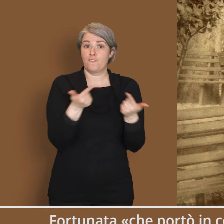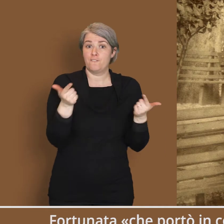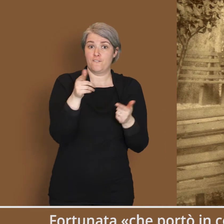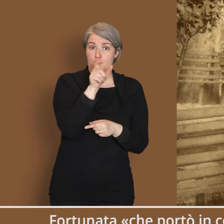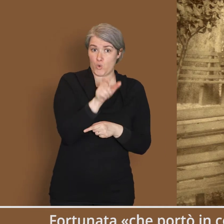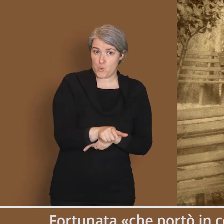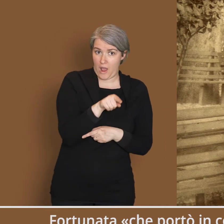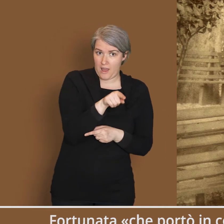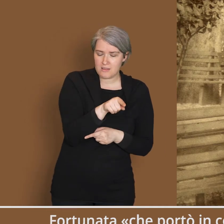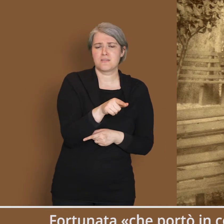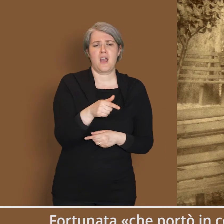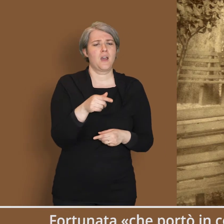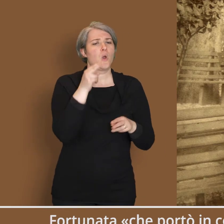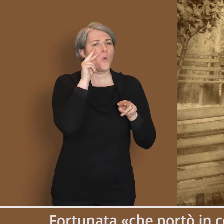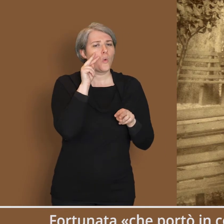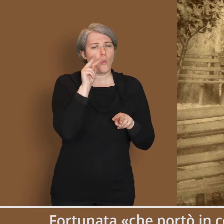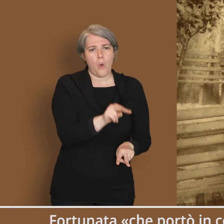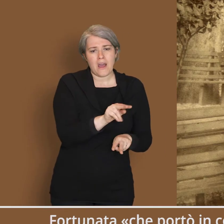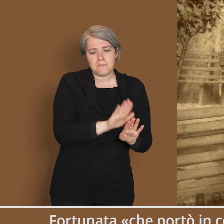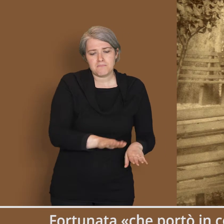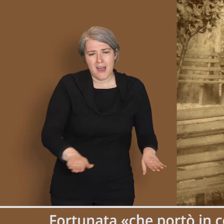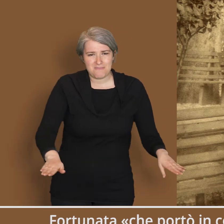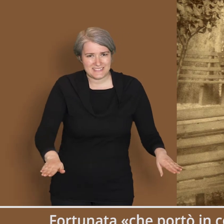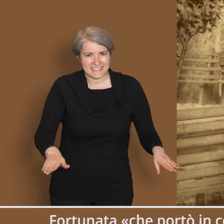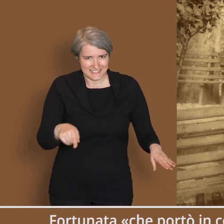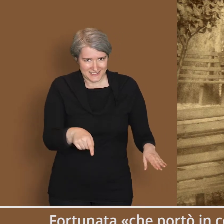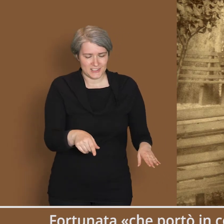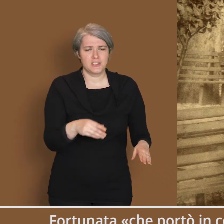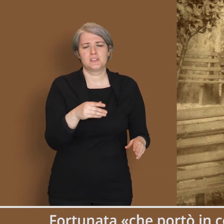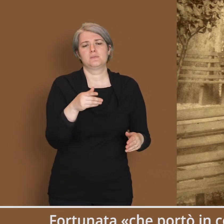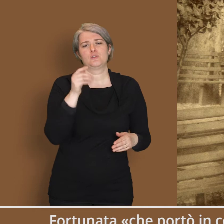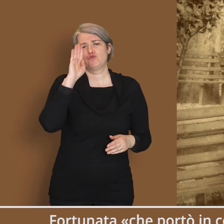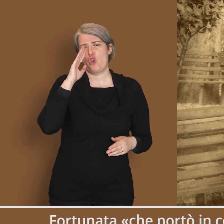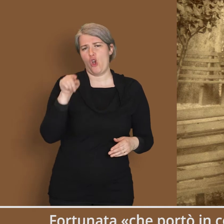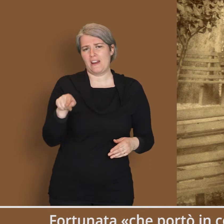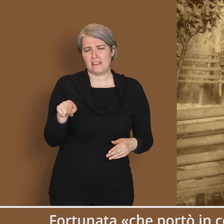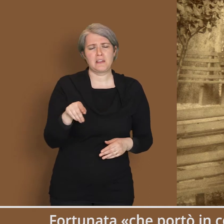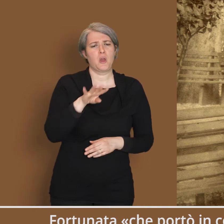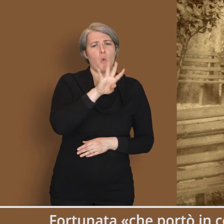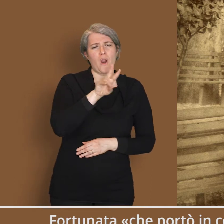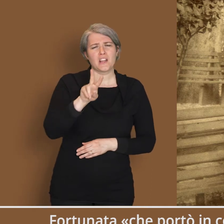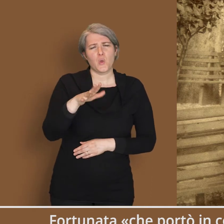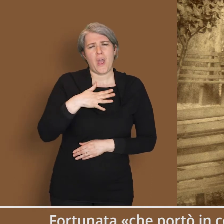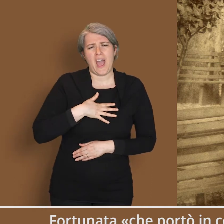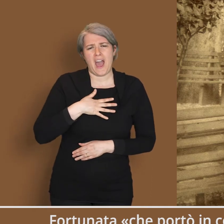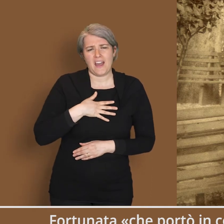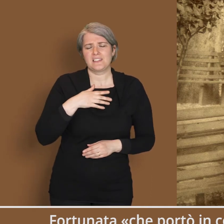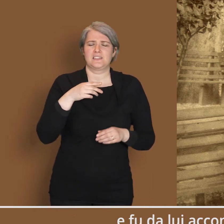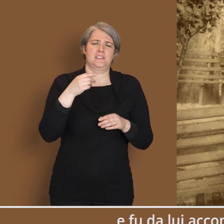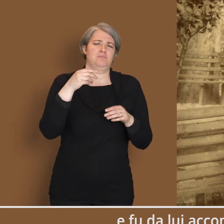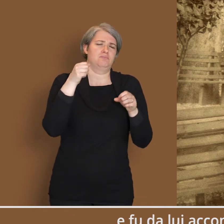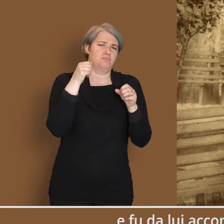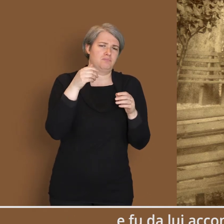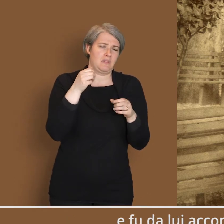Fortunata, che portò in collo tutta la figliolanza di Giolitti e che parimenti stette con lui 42 anni fino alla morte